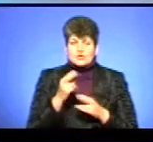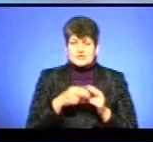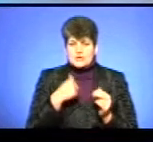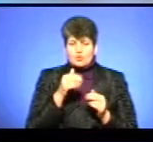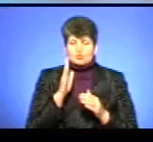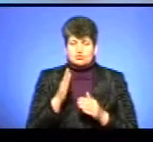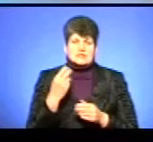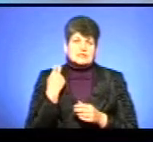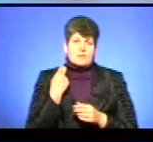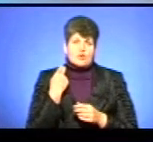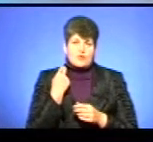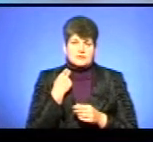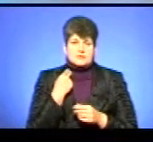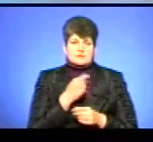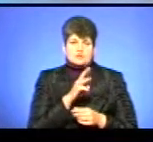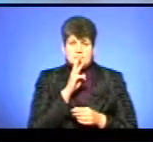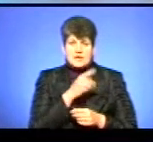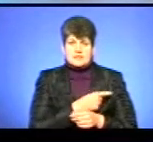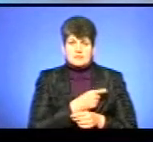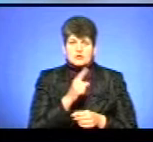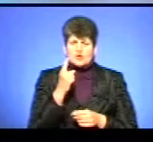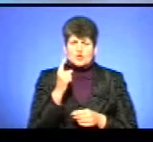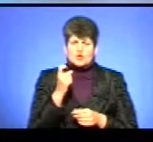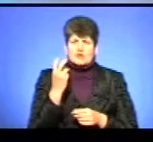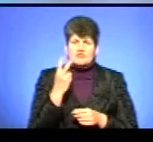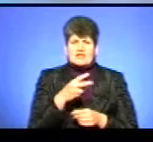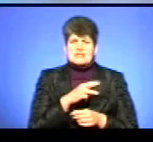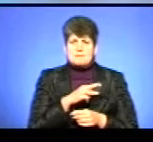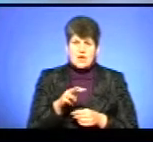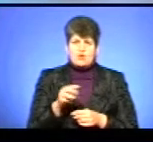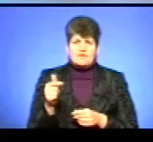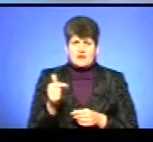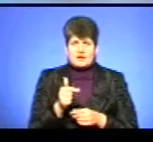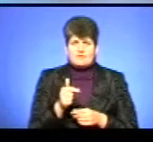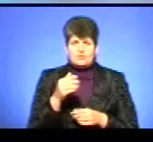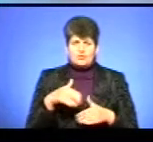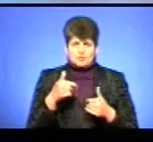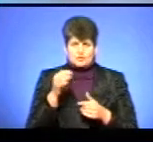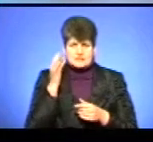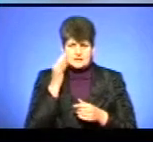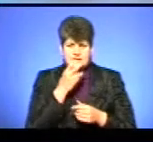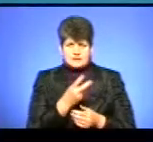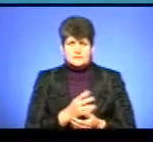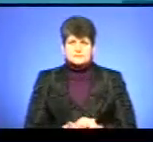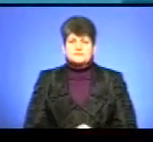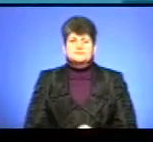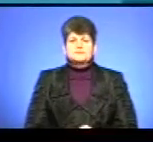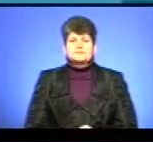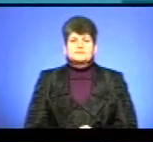мати заборгованість по зарплаті медикам у 120 мільйонів гривень. Я пропоную ще раз гадати, як це було у коментарі Володимира Кузєва.